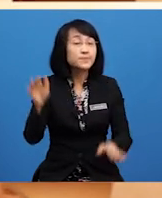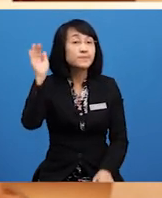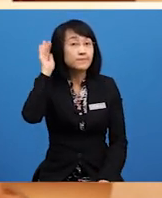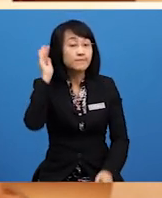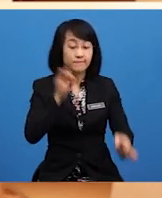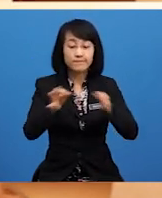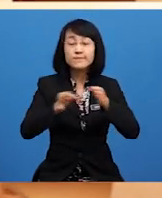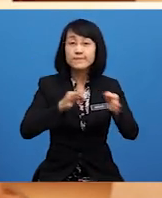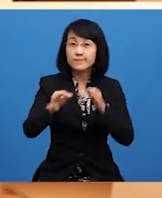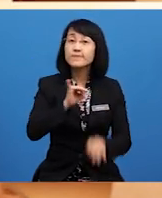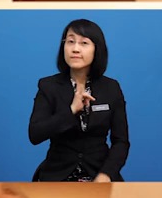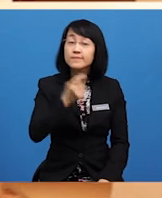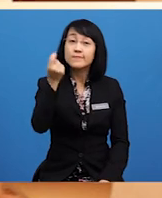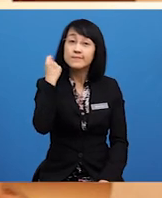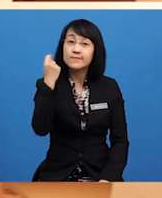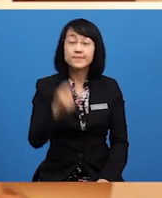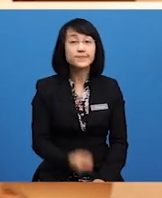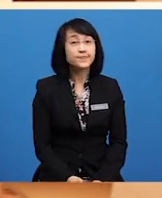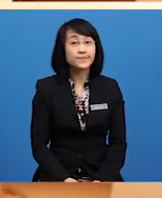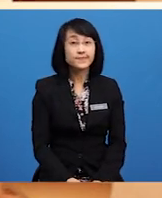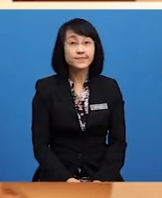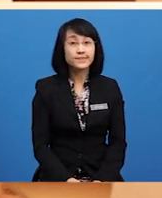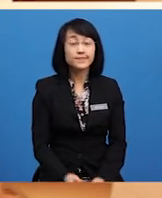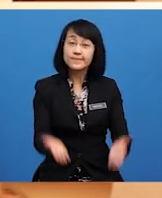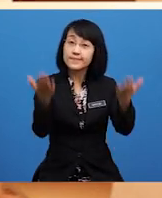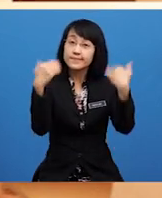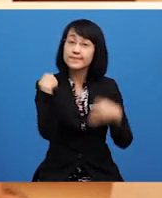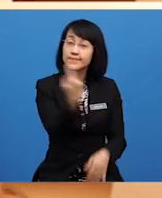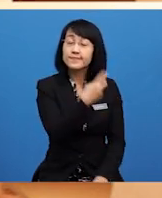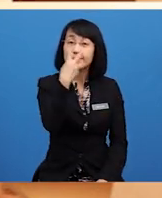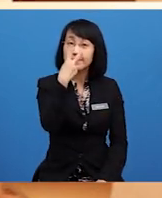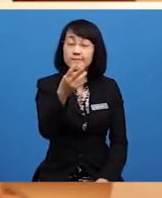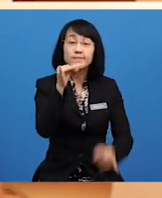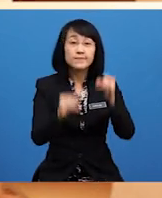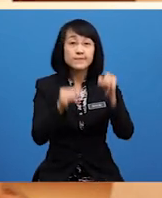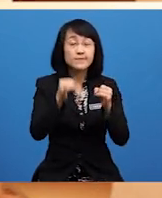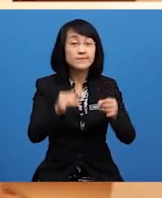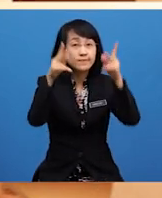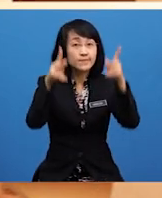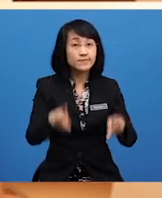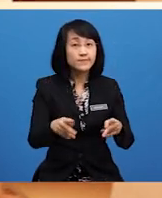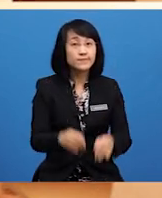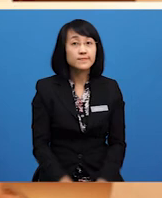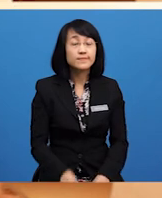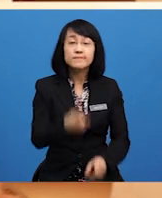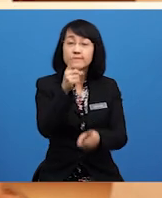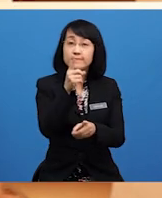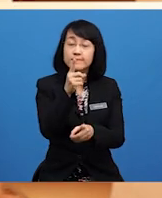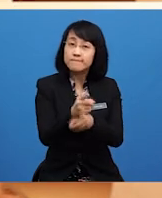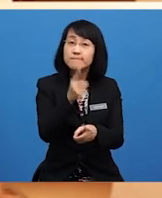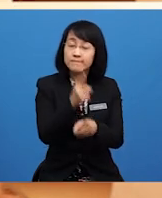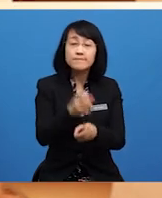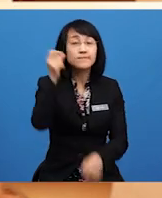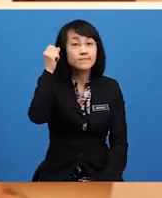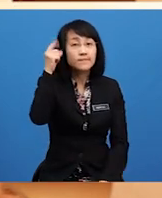penjelasan saya tadi Mari kita lihat jika pelajar Benar-benar memahami